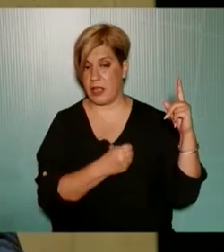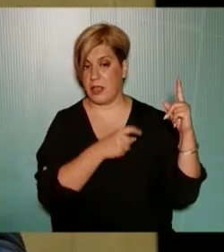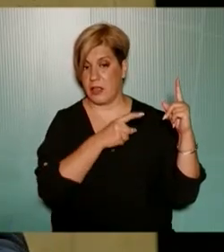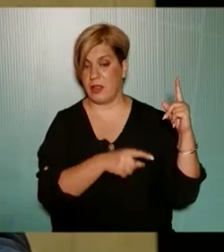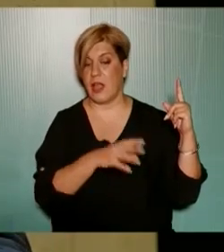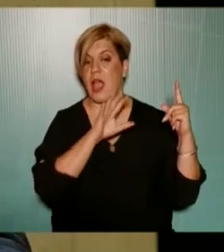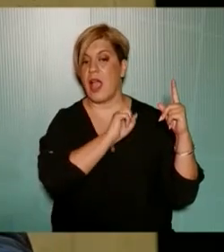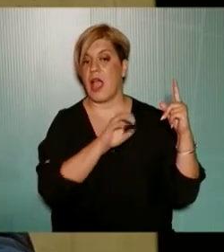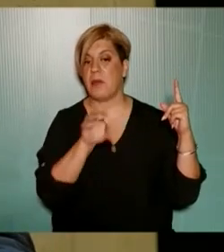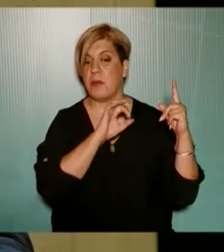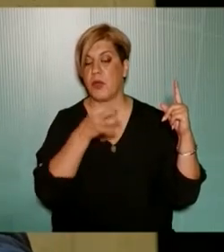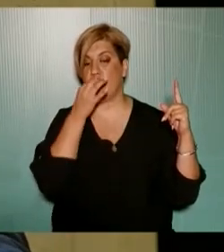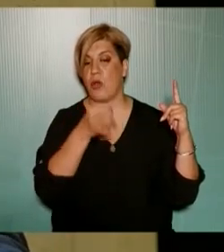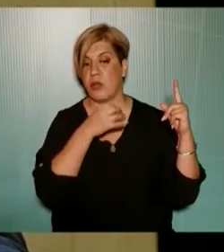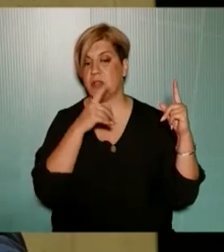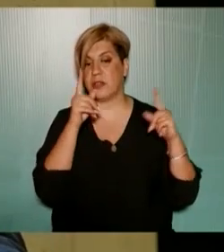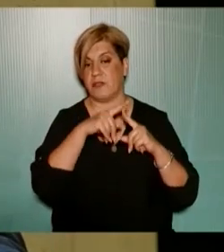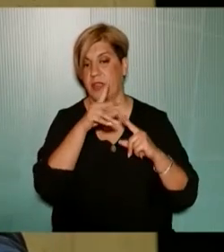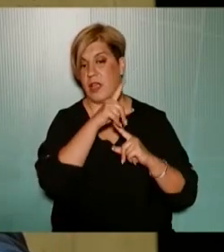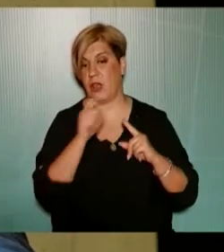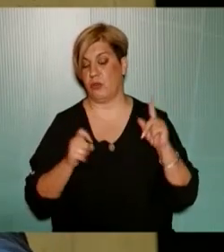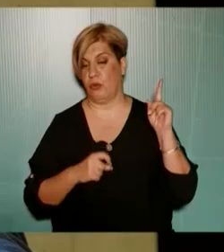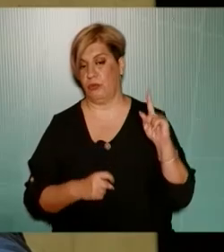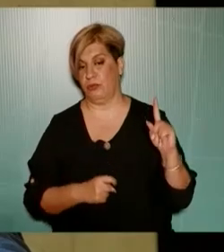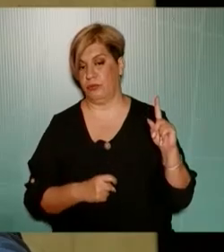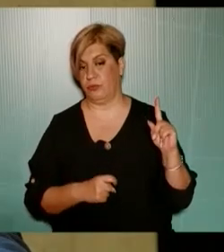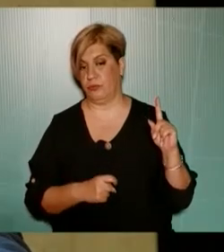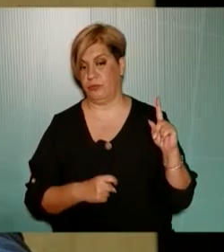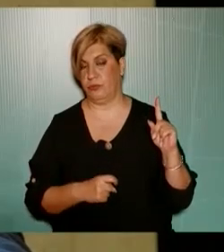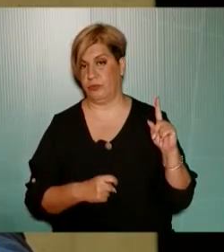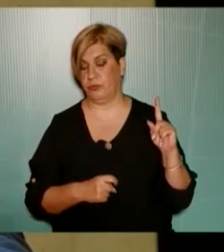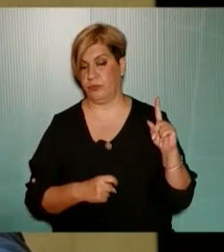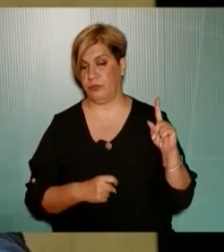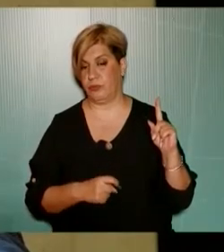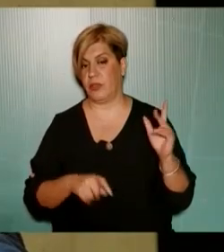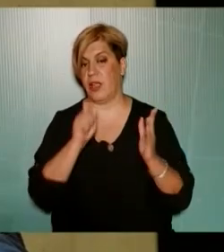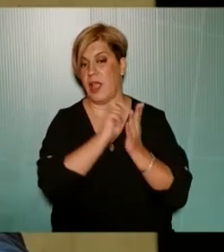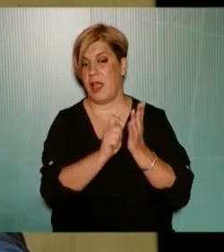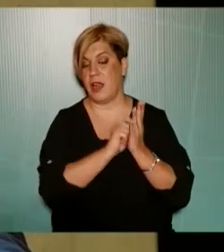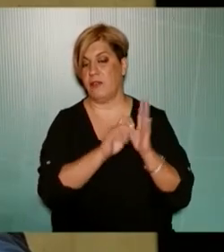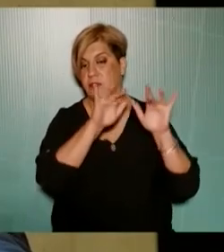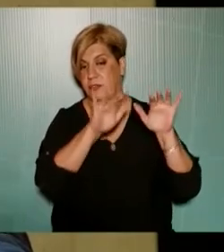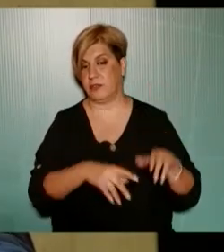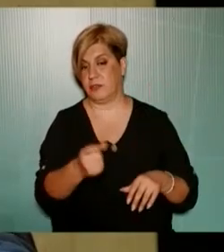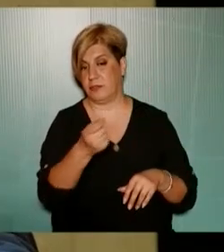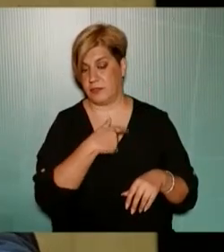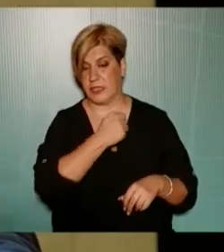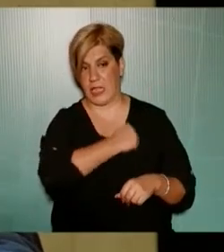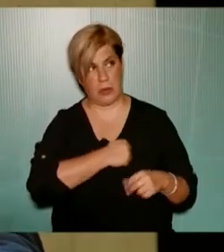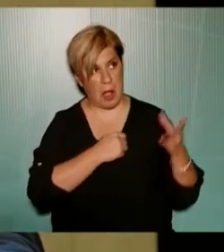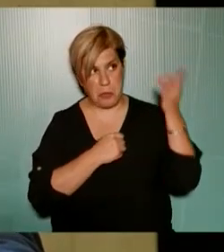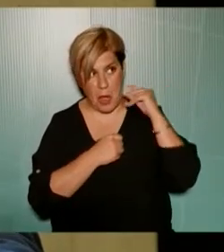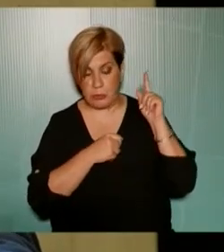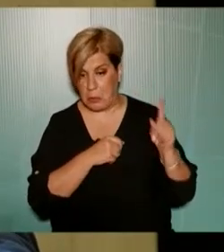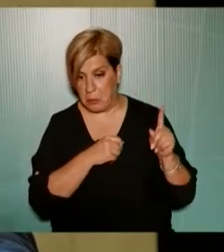σε εκπομπή λόγου της TV100 κατά έγγραφο το οποίο έχω ζητήσει γιατί στεναχωρέθηκα όταν μου